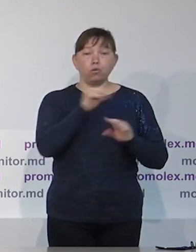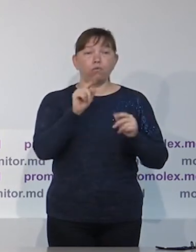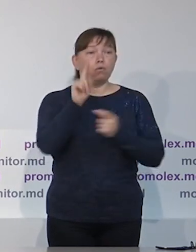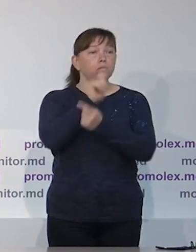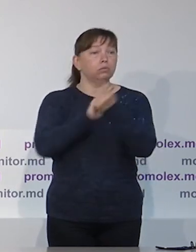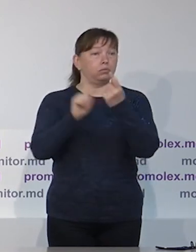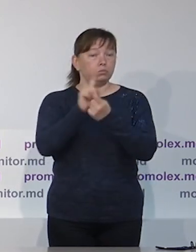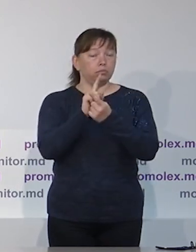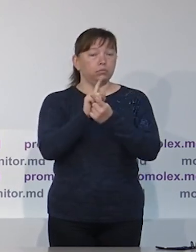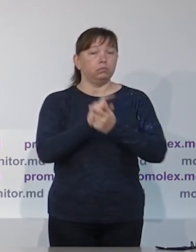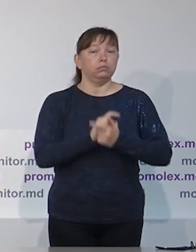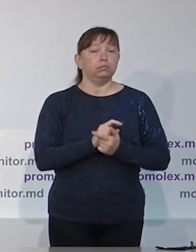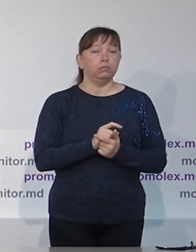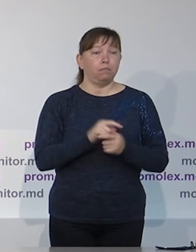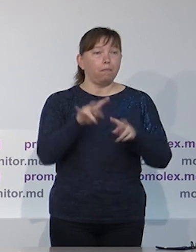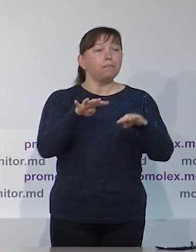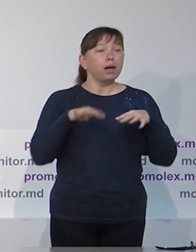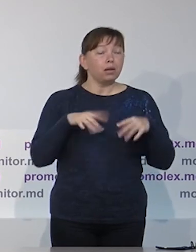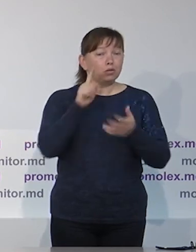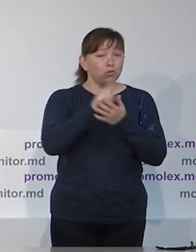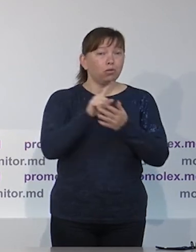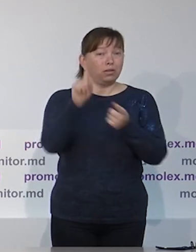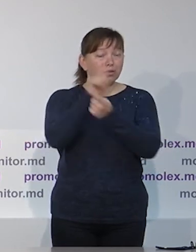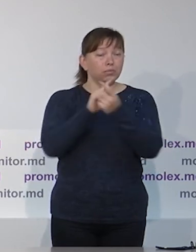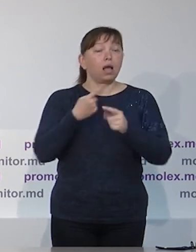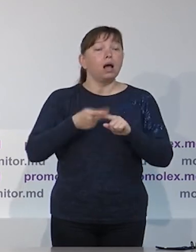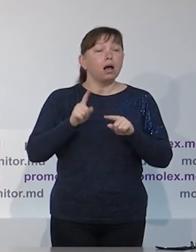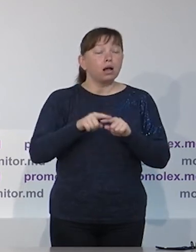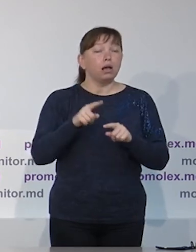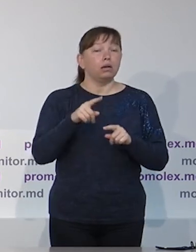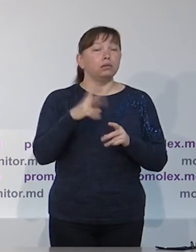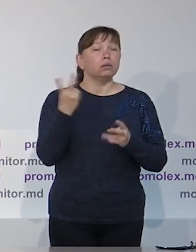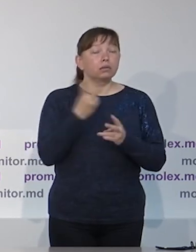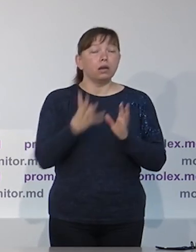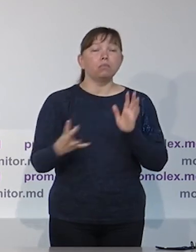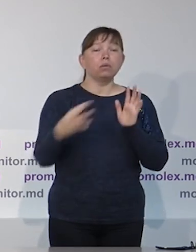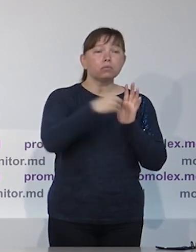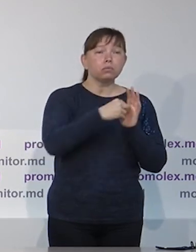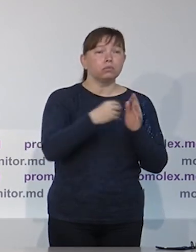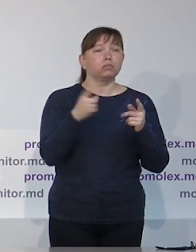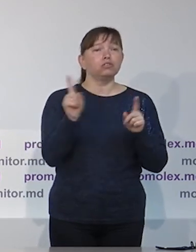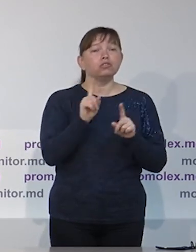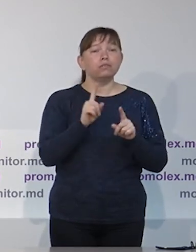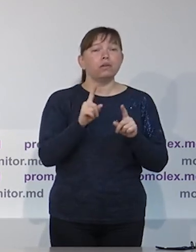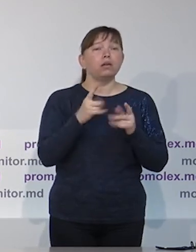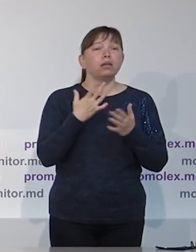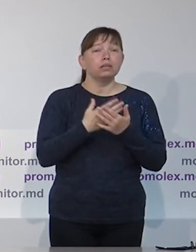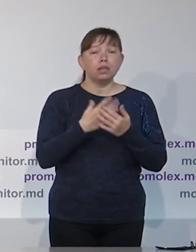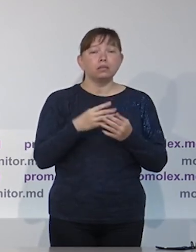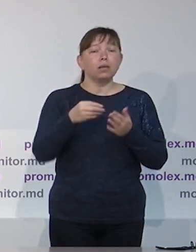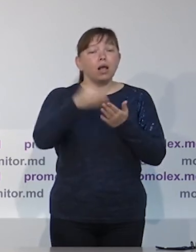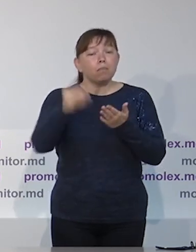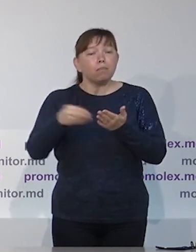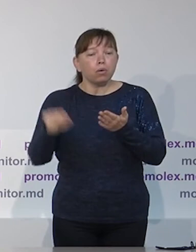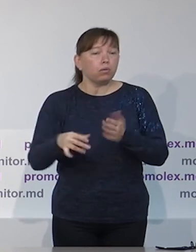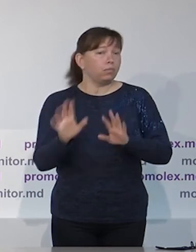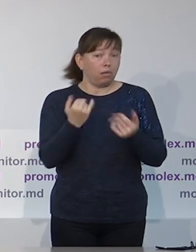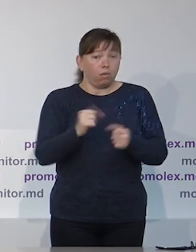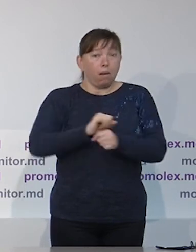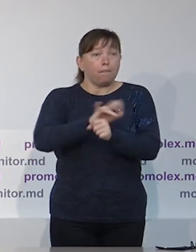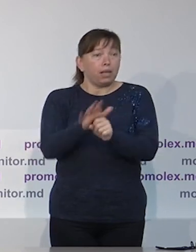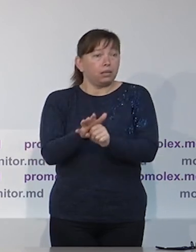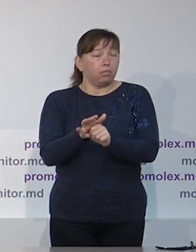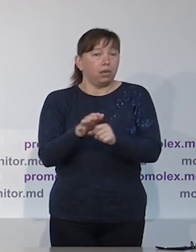желающие могли более уверенно участвовать в гонке. В то же время